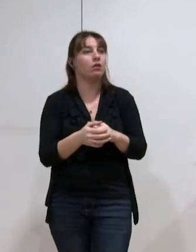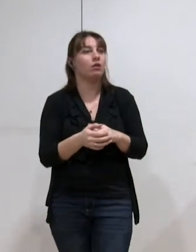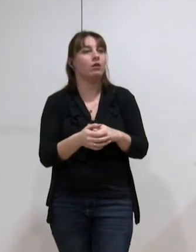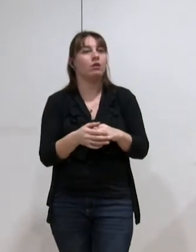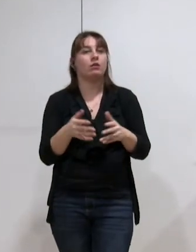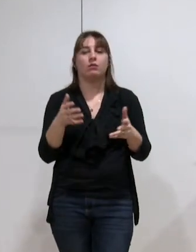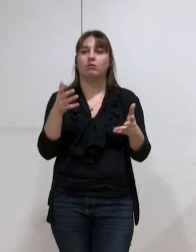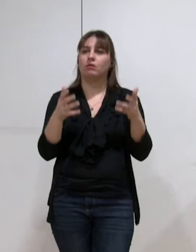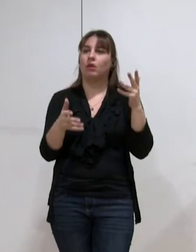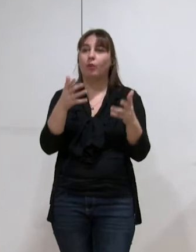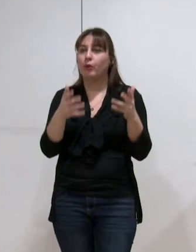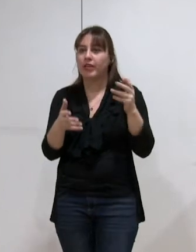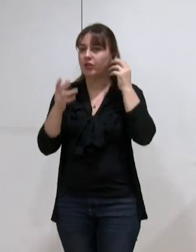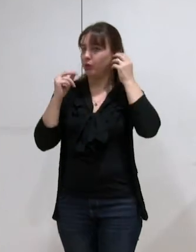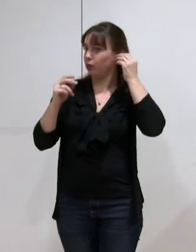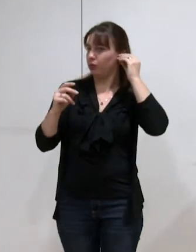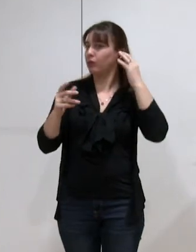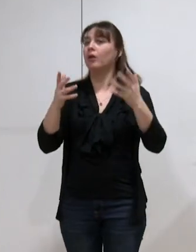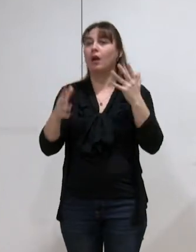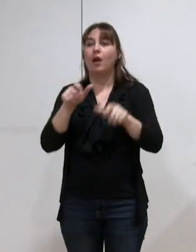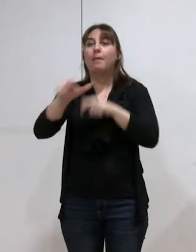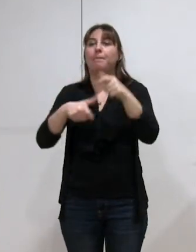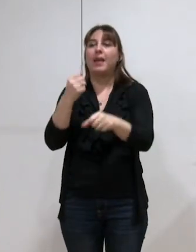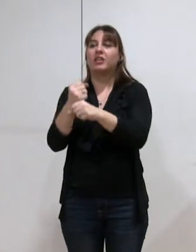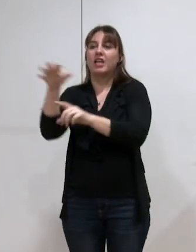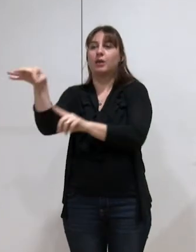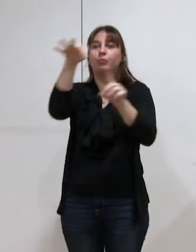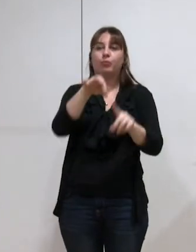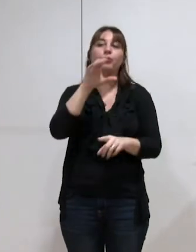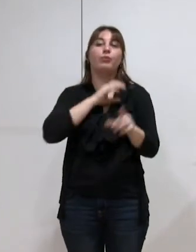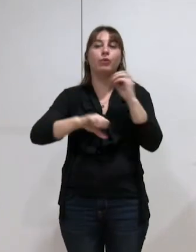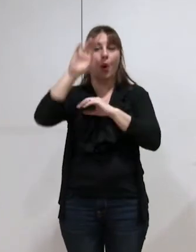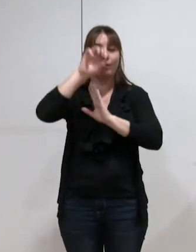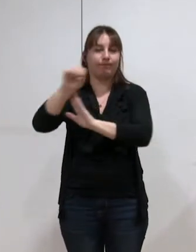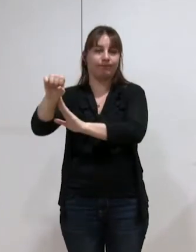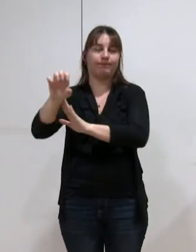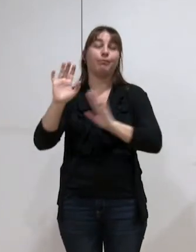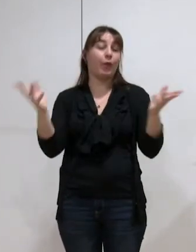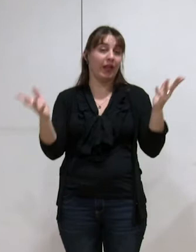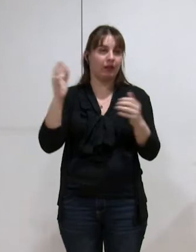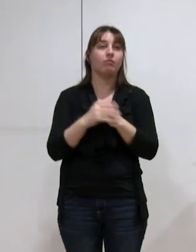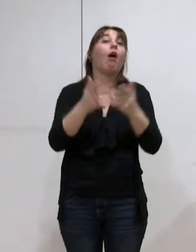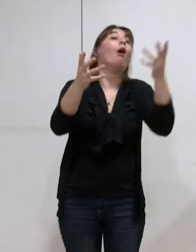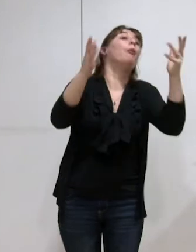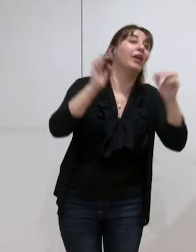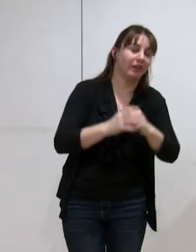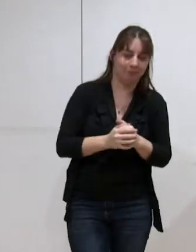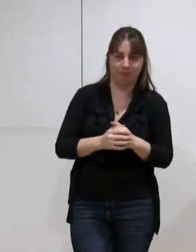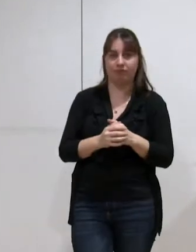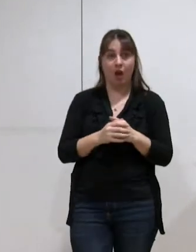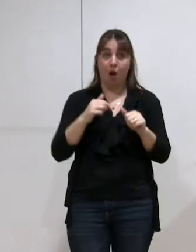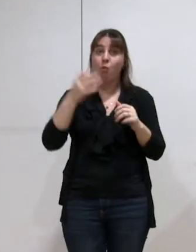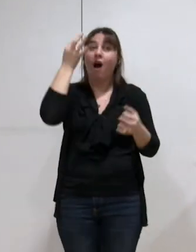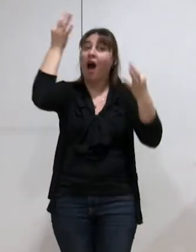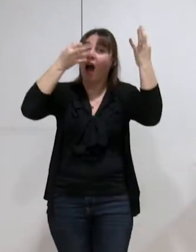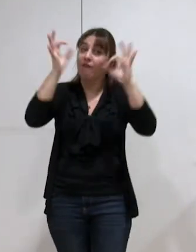détachés, ce sera un petit peu moins cher. Effectivement, c'est chaloucide. Alors, pour continuer sur le même chemin, non, mais tout ça, ça vient du rapport. Je ne'ai pas inventé, c